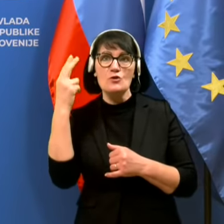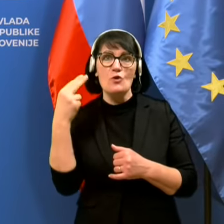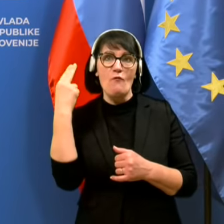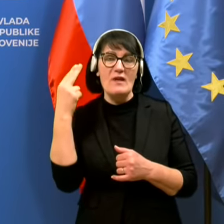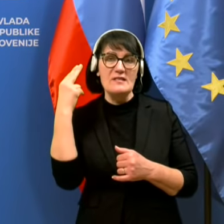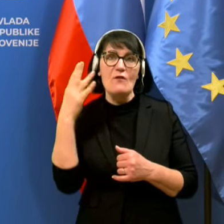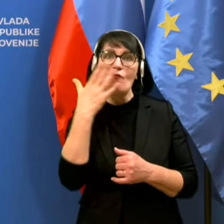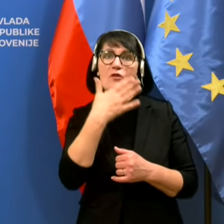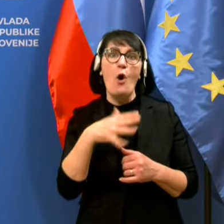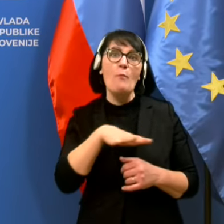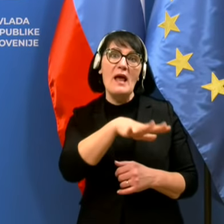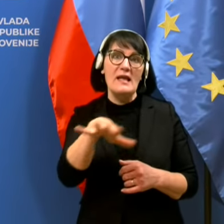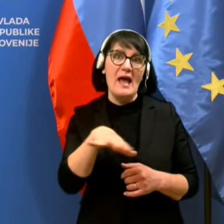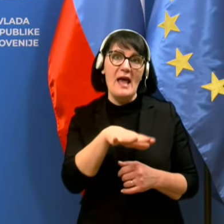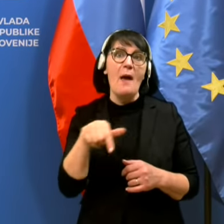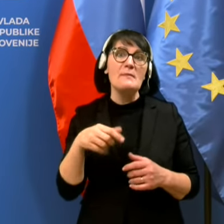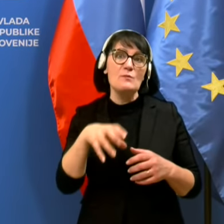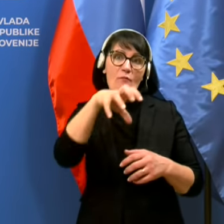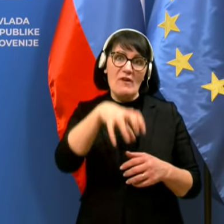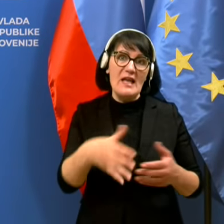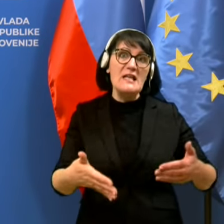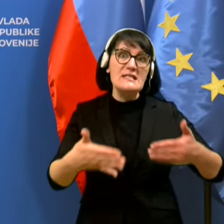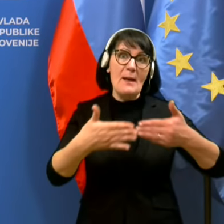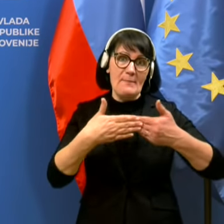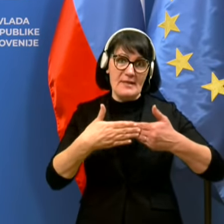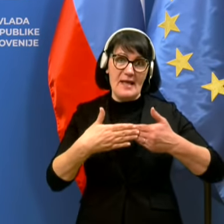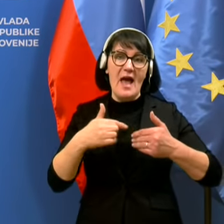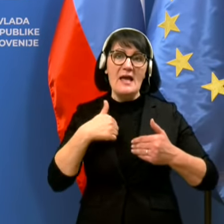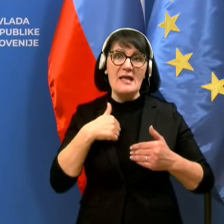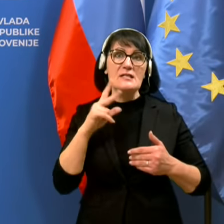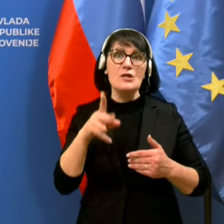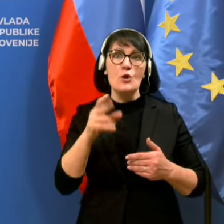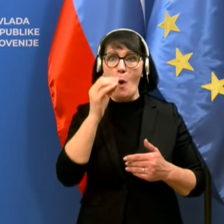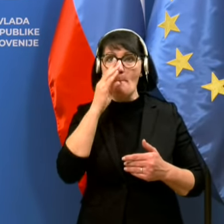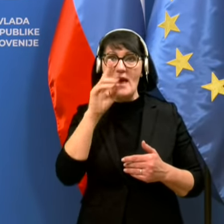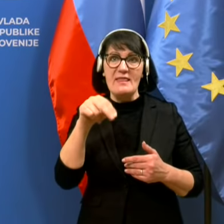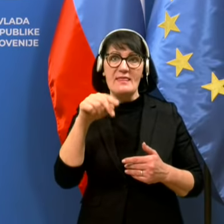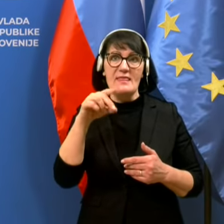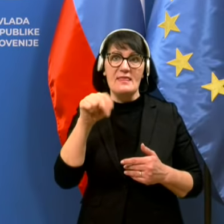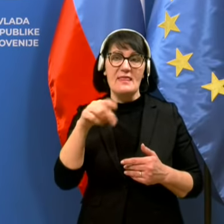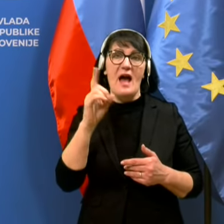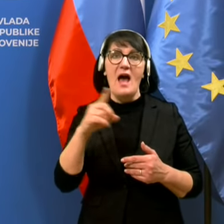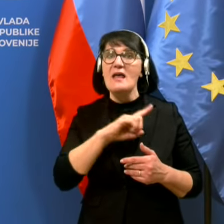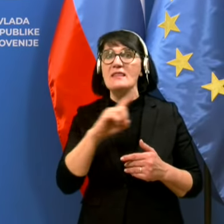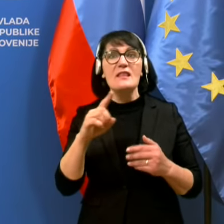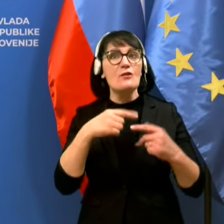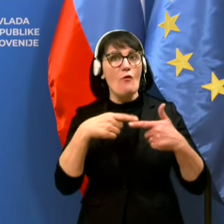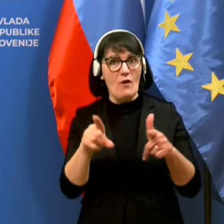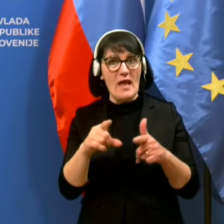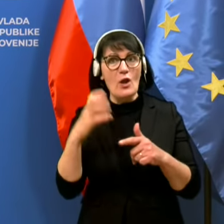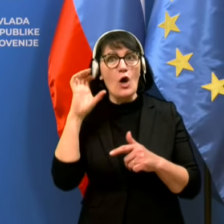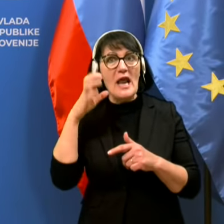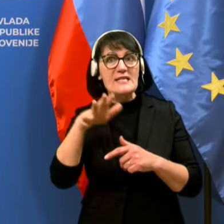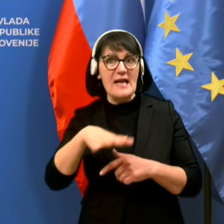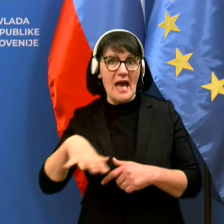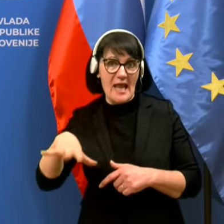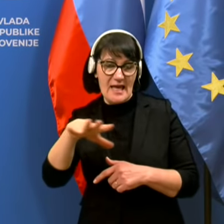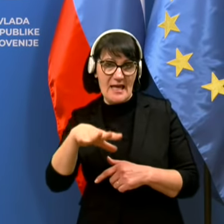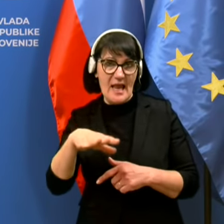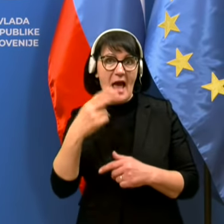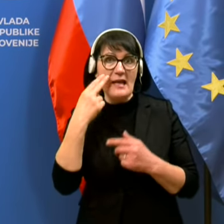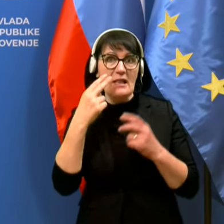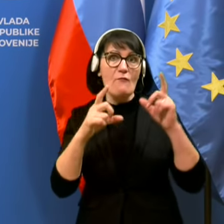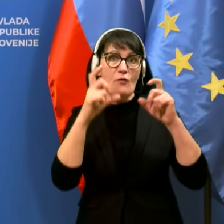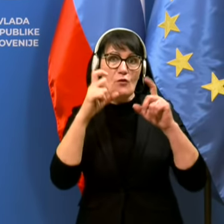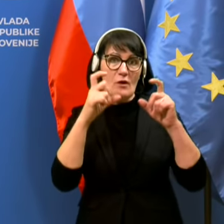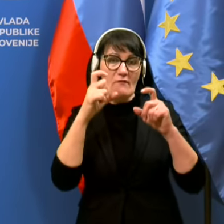mi smo pa v regije zaprti. Jaz iz komende ne smem ukransko regijo. Gledam fotografije Branko Đurič